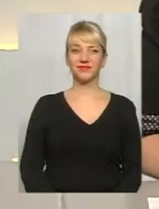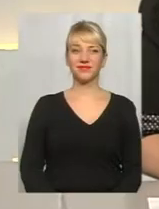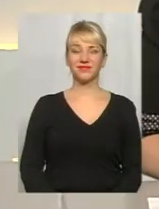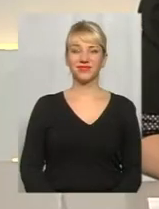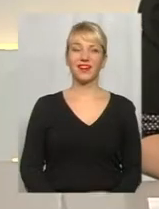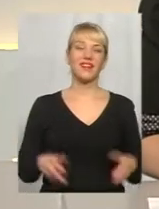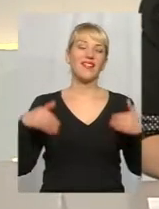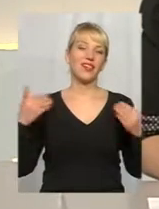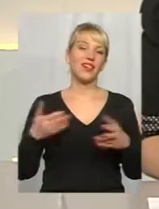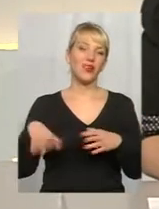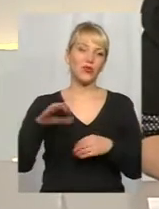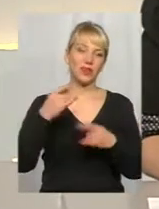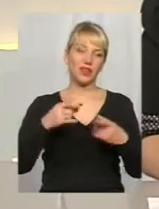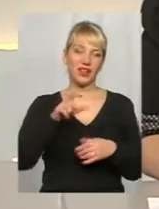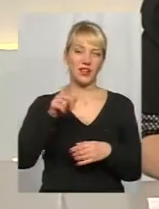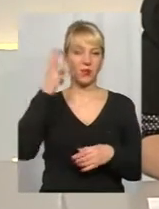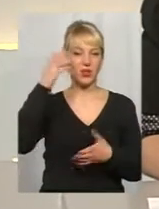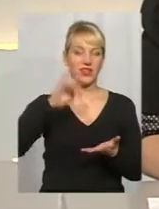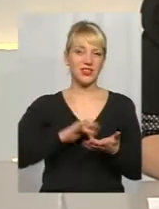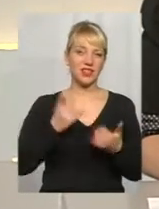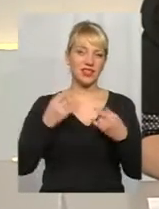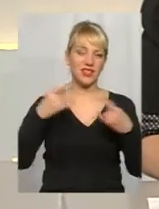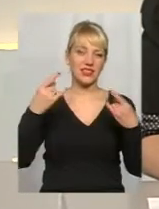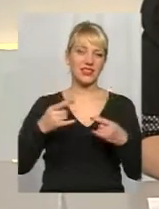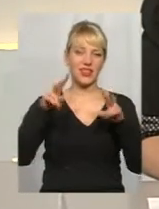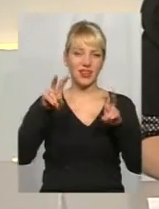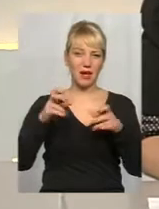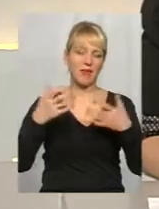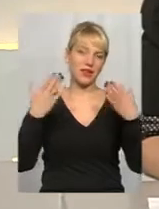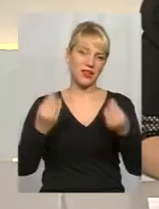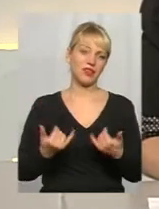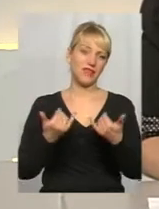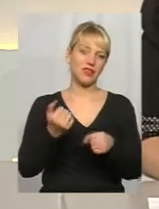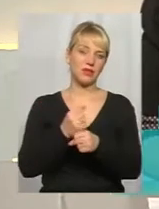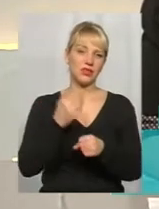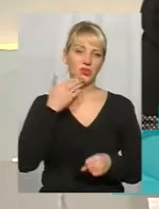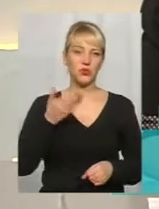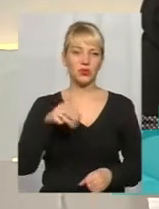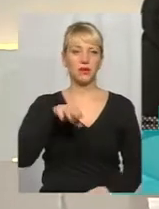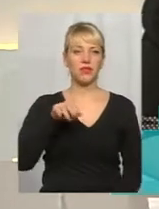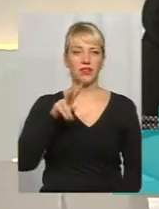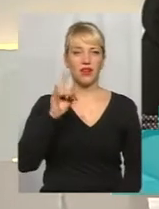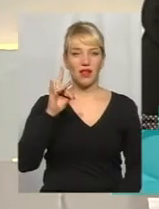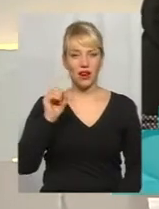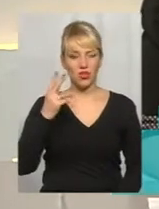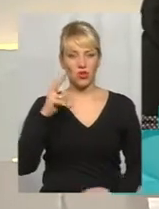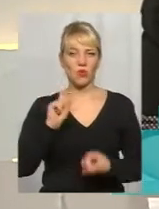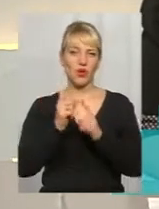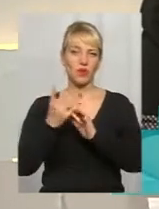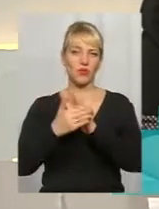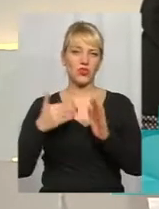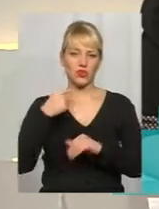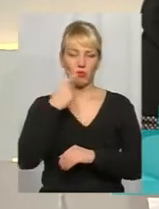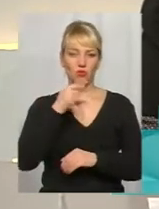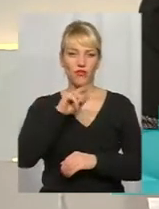Мої вітання усім телеглядачам Поділяцентр. В ефірі тема дня. Сьогодні для вас у студії працює ведуча юна мітрашка, переклад на мову жестів